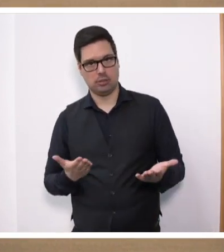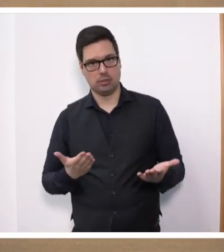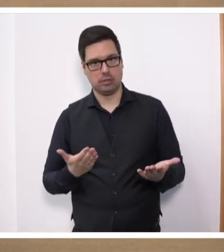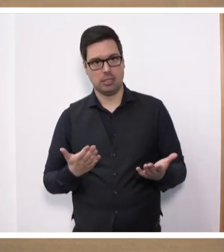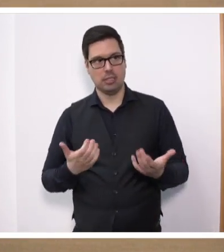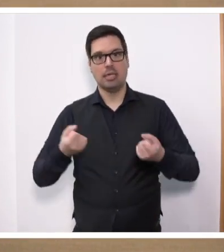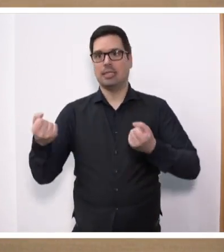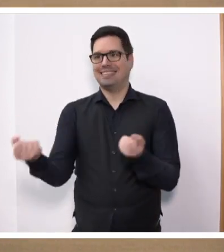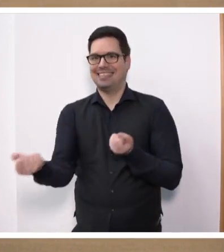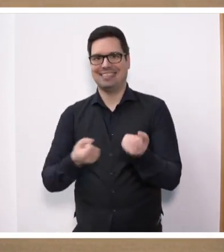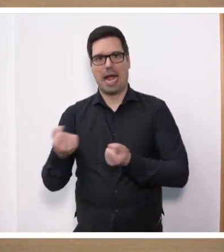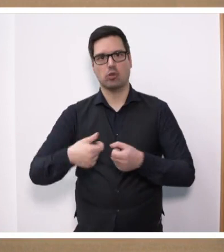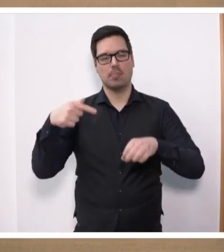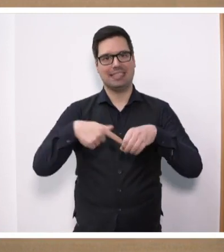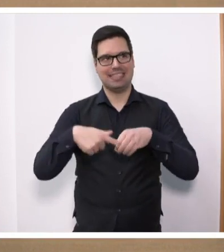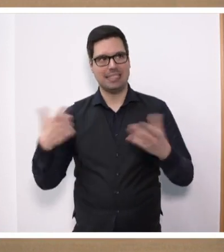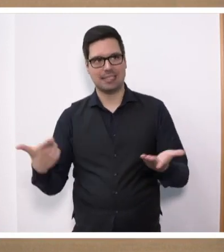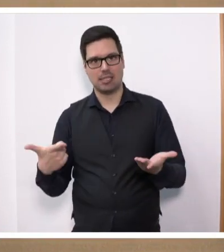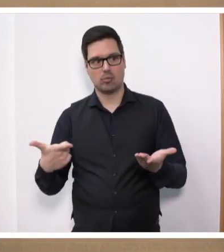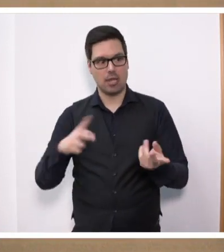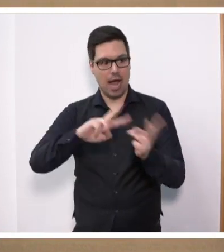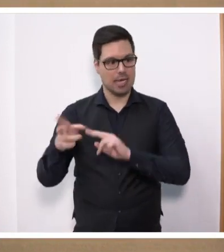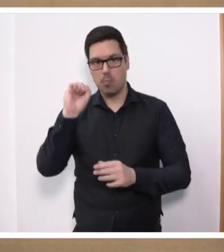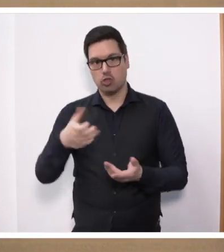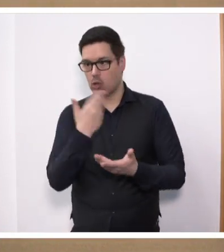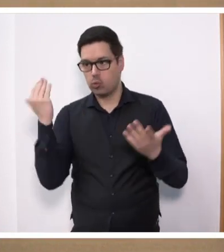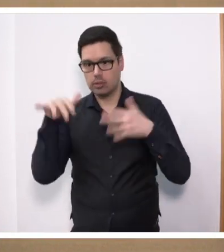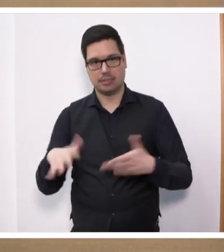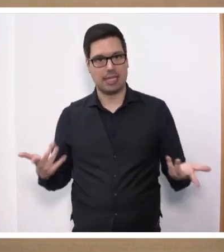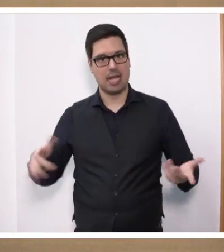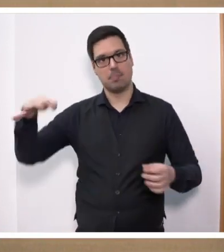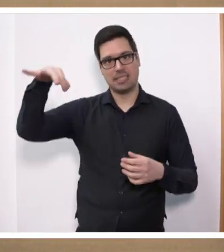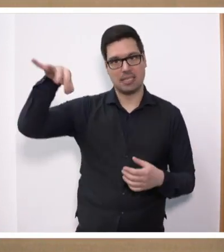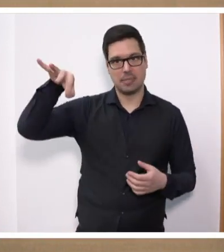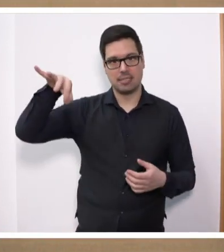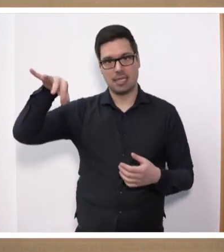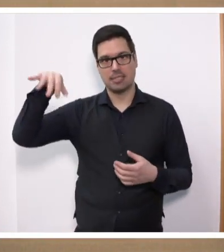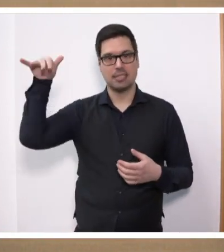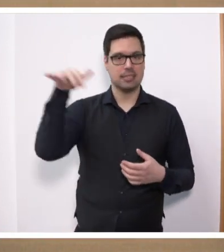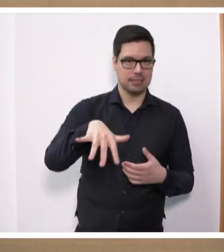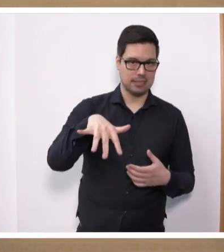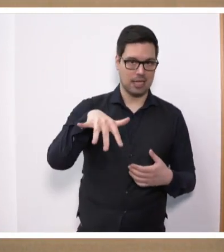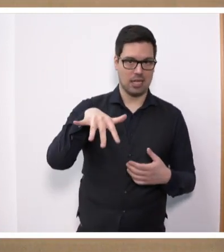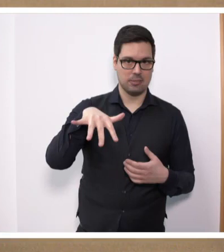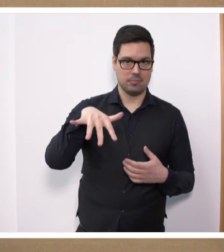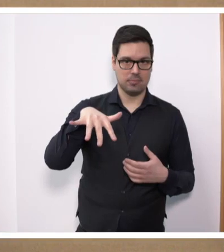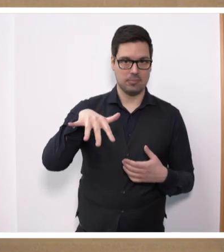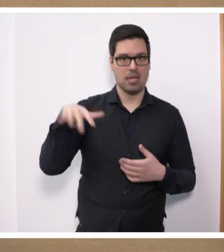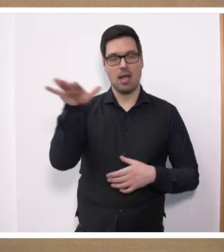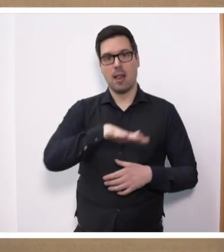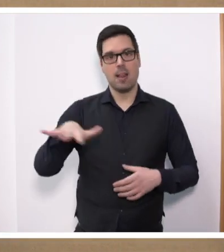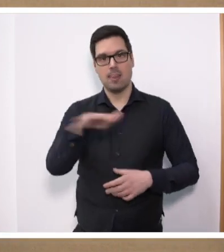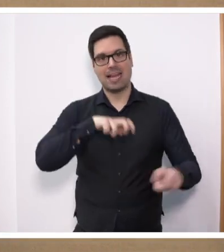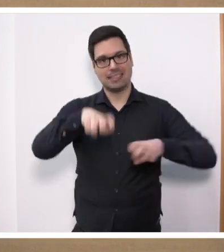Diesel, und zumindest kurzfristig gibt es keine Alternative. Die Ministerpräsidentin hat recht. Die Landwirte konnten das nicht